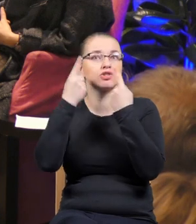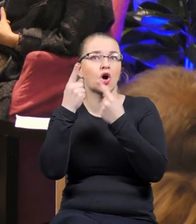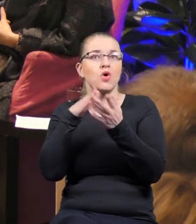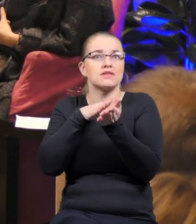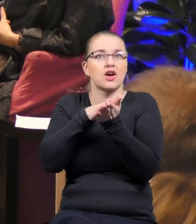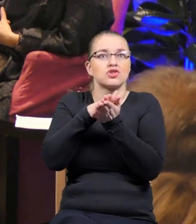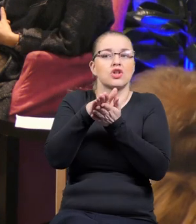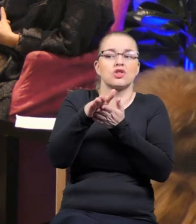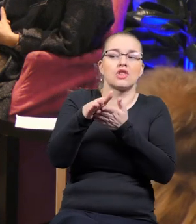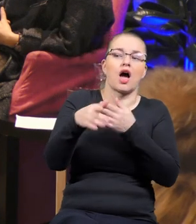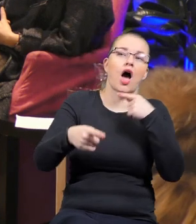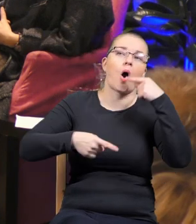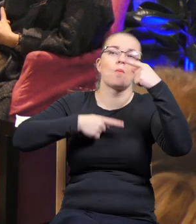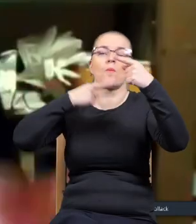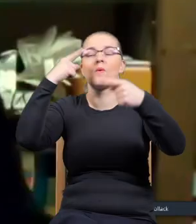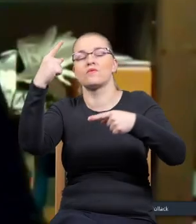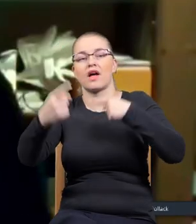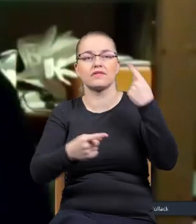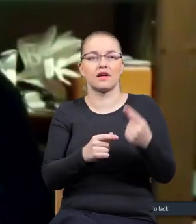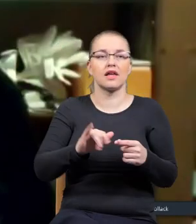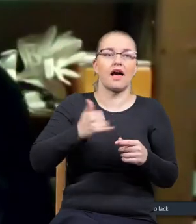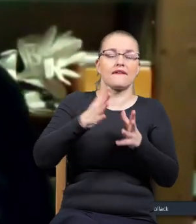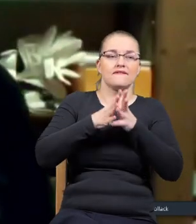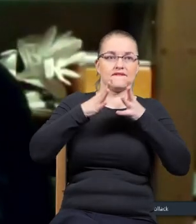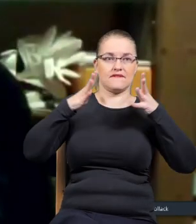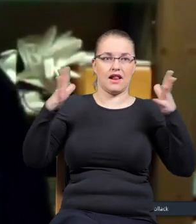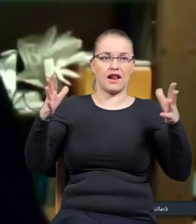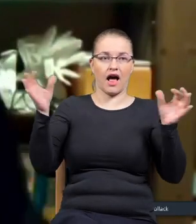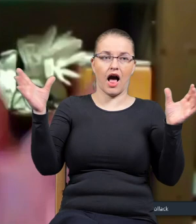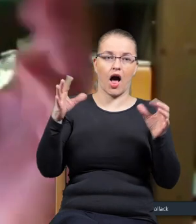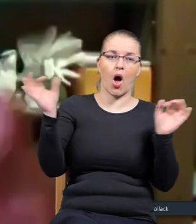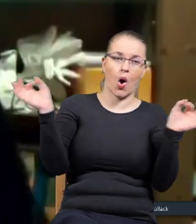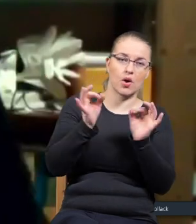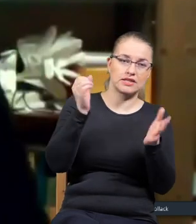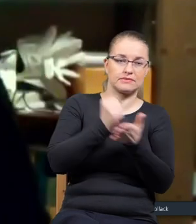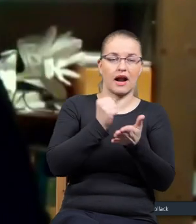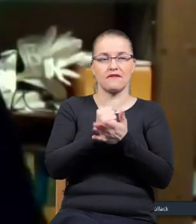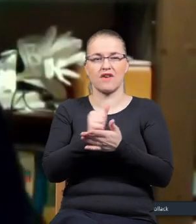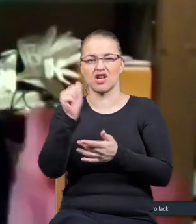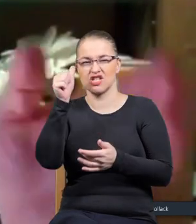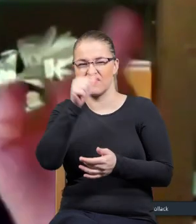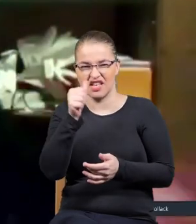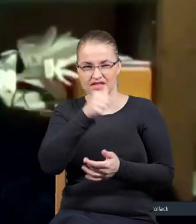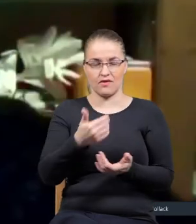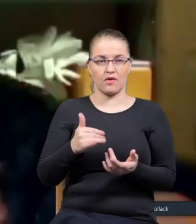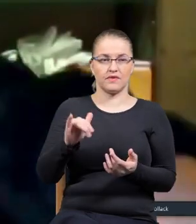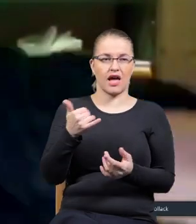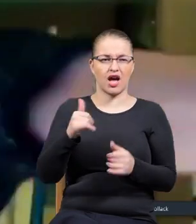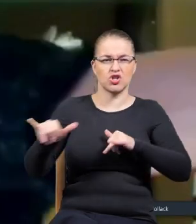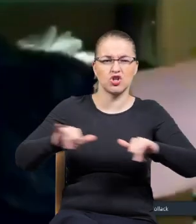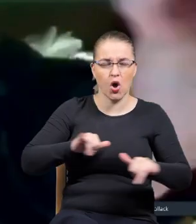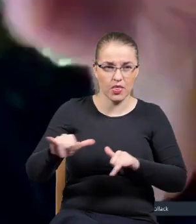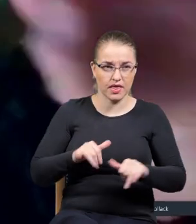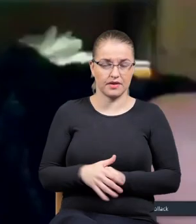I on zaczyna, och, przecież to jest jaka wielka tragedia, prawda? Świństwo i tak dalej i rząd,